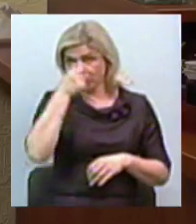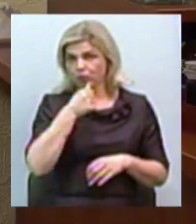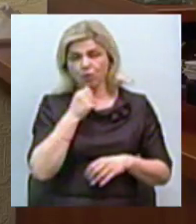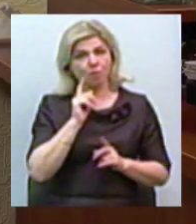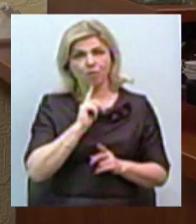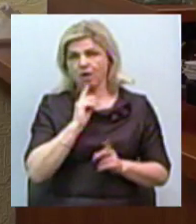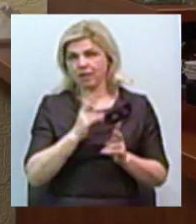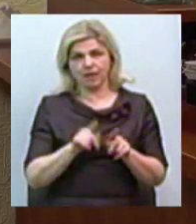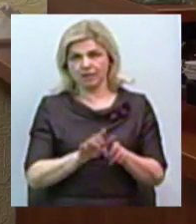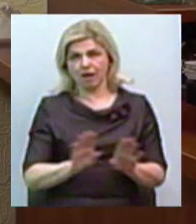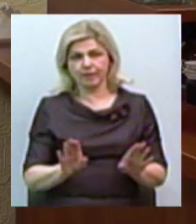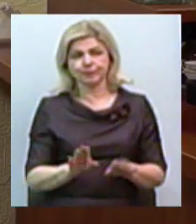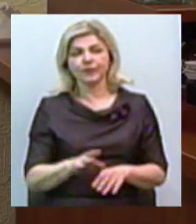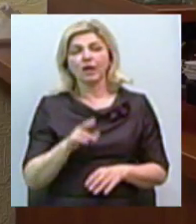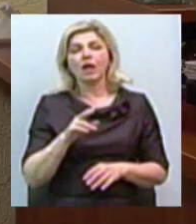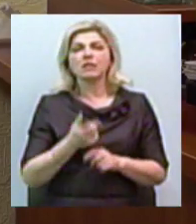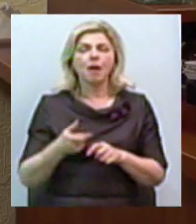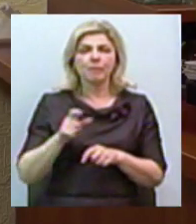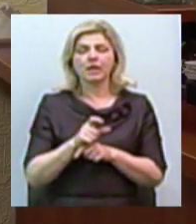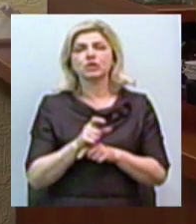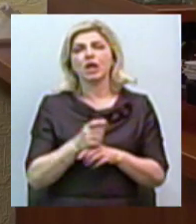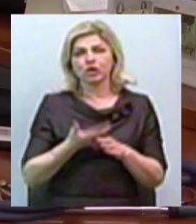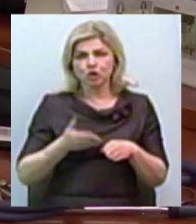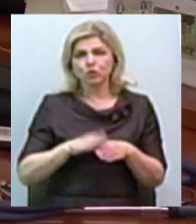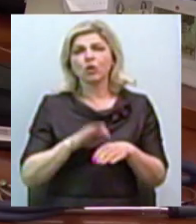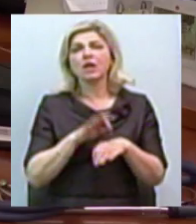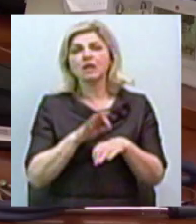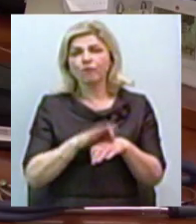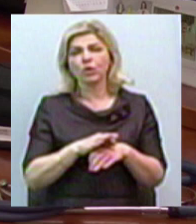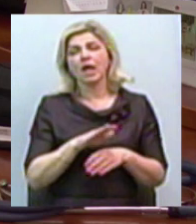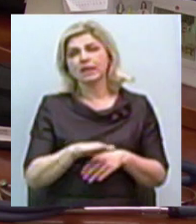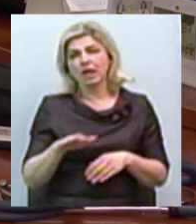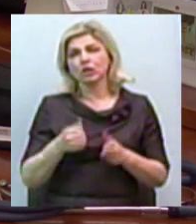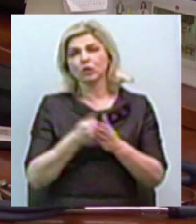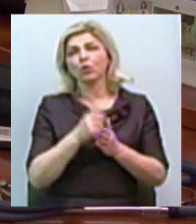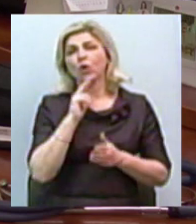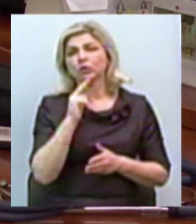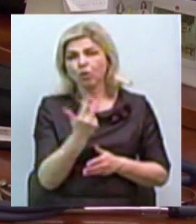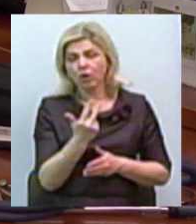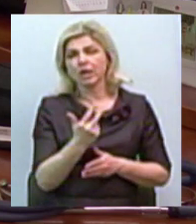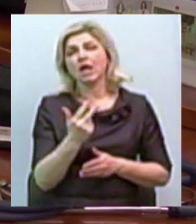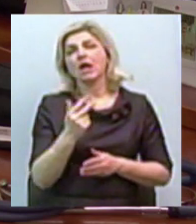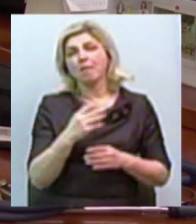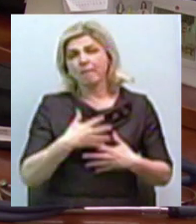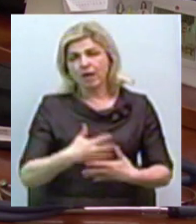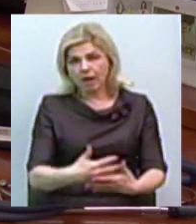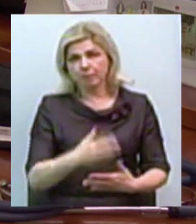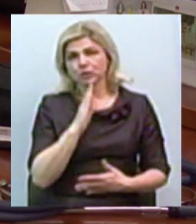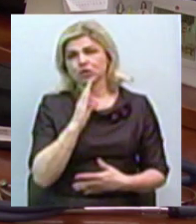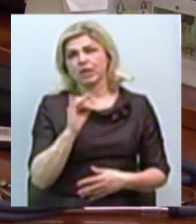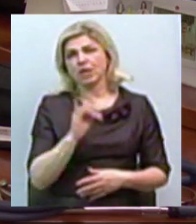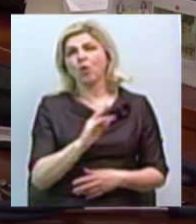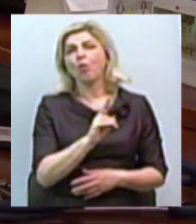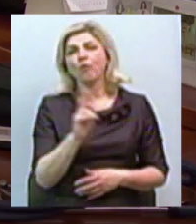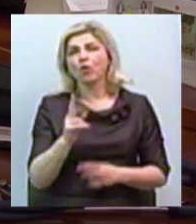За словами лікарки Тетяни Цимбал, найбільш фрезвивими до захворювань є діти до 3 років, вагітні та люди з хронічними захворюваннями. Грип